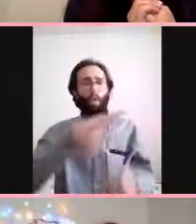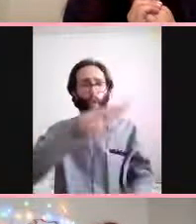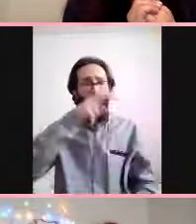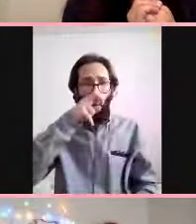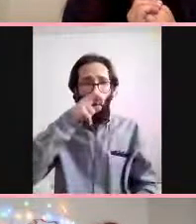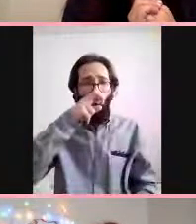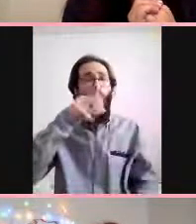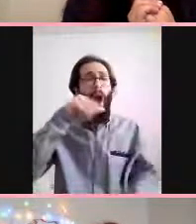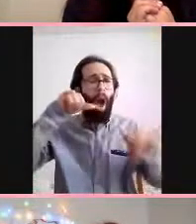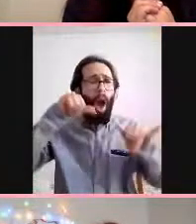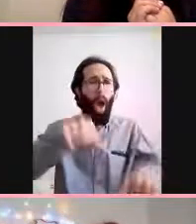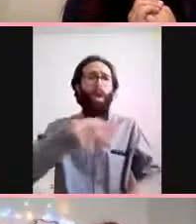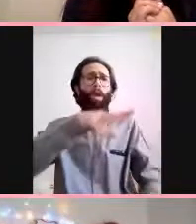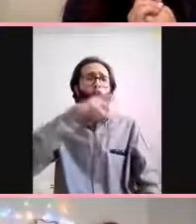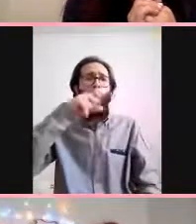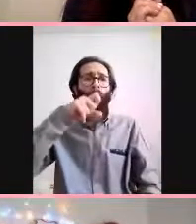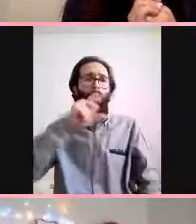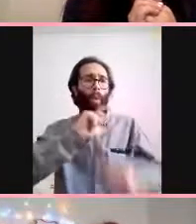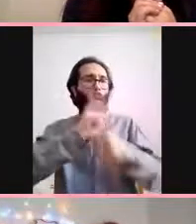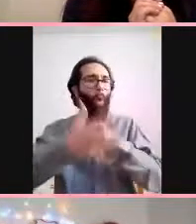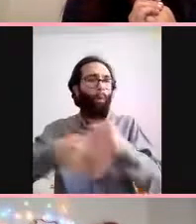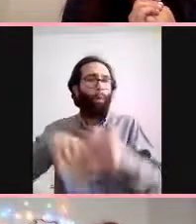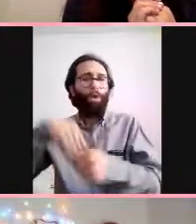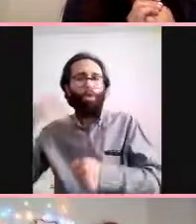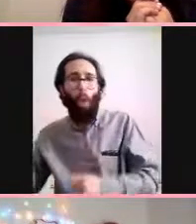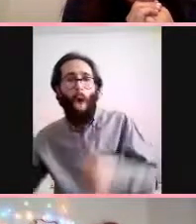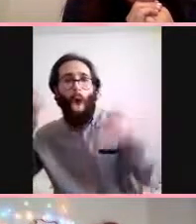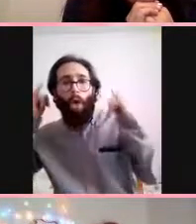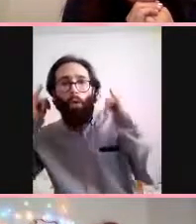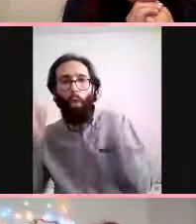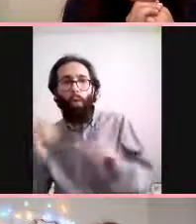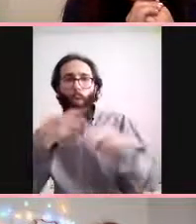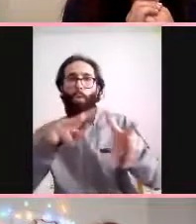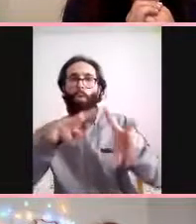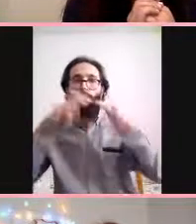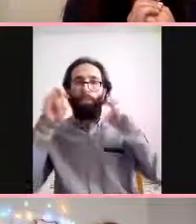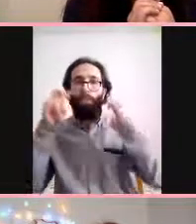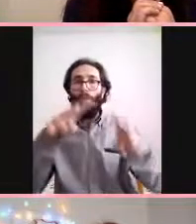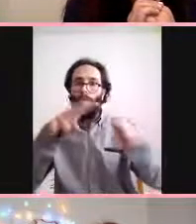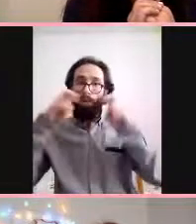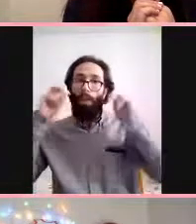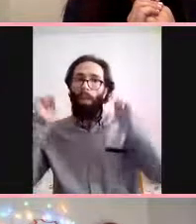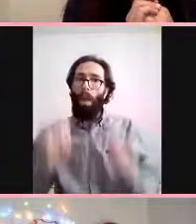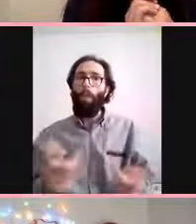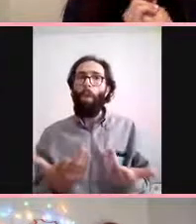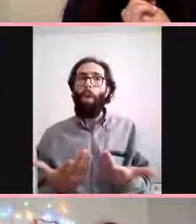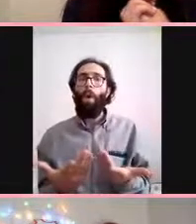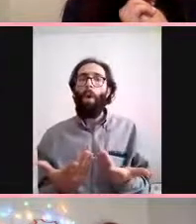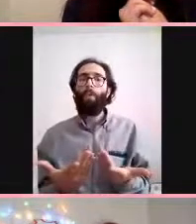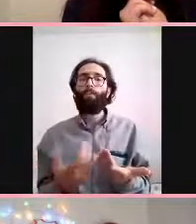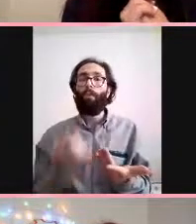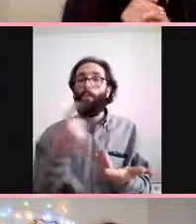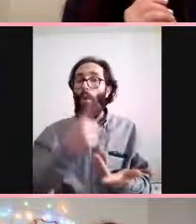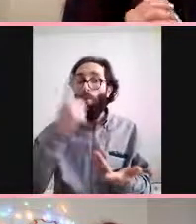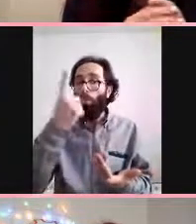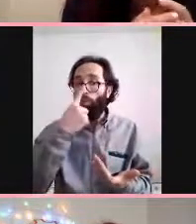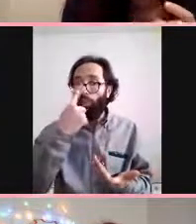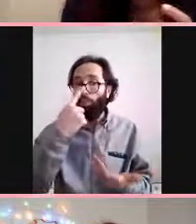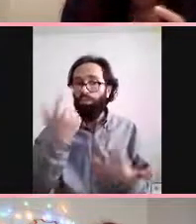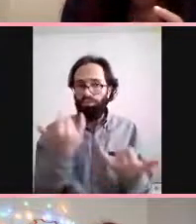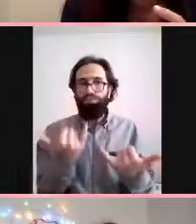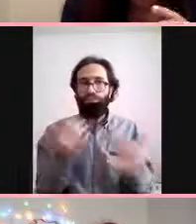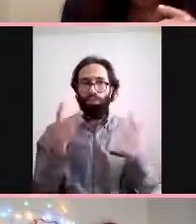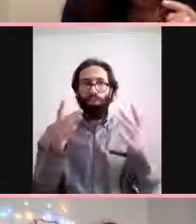parosmia. Valla onu da herhalde burnu eğitmek gerekiyor tekrar yine onun için.